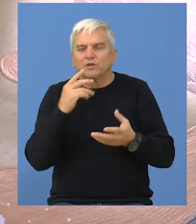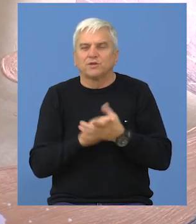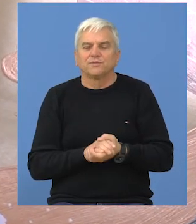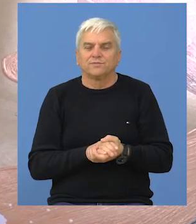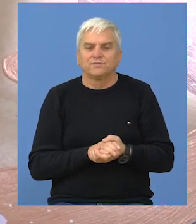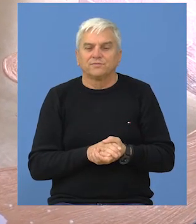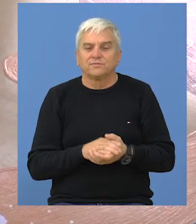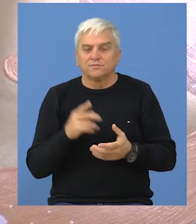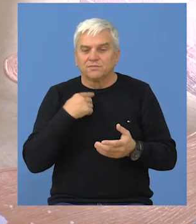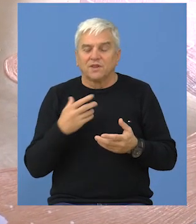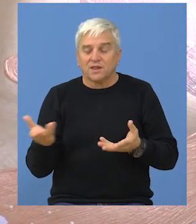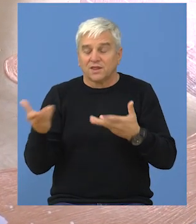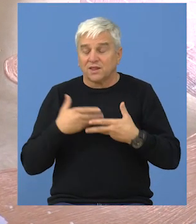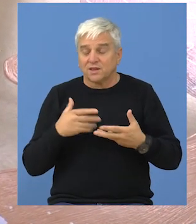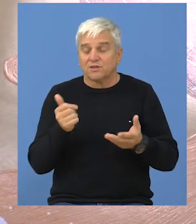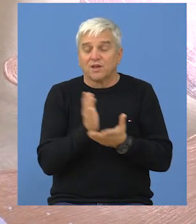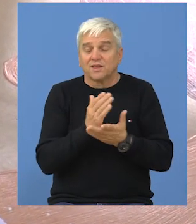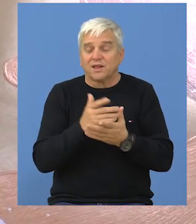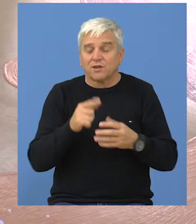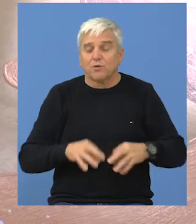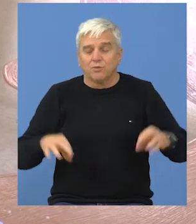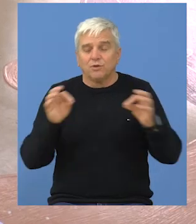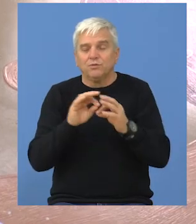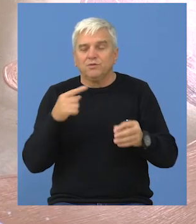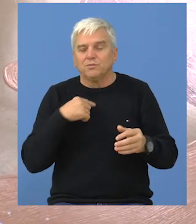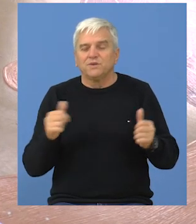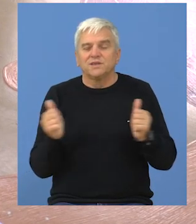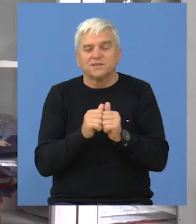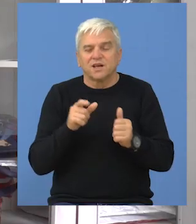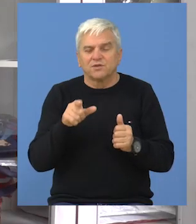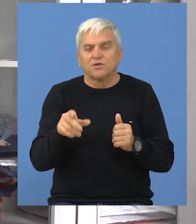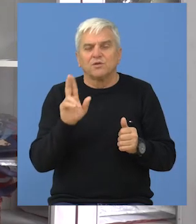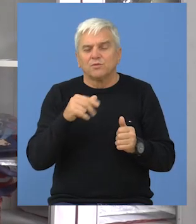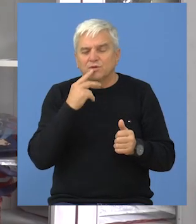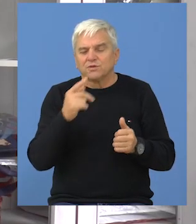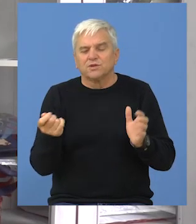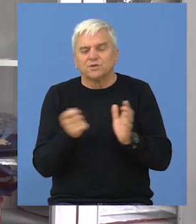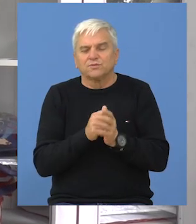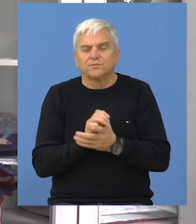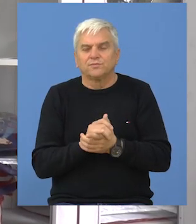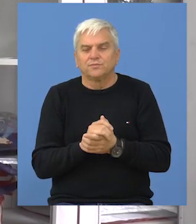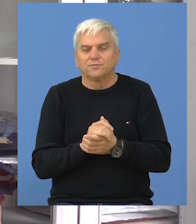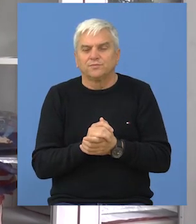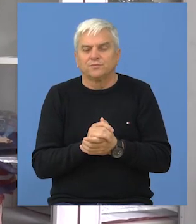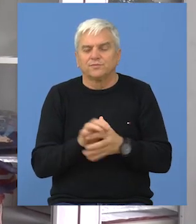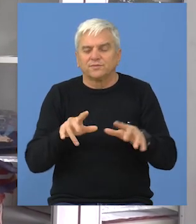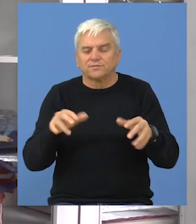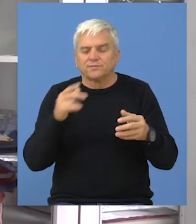dar ili deo tog projekta. Mi pored toga smo kupili